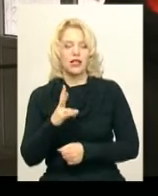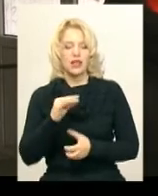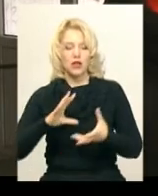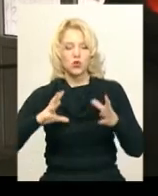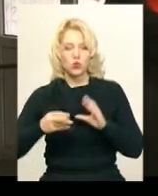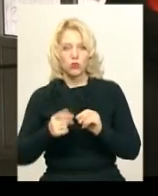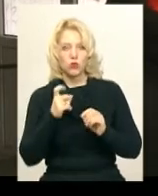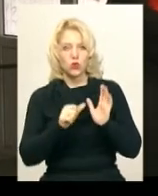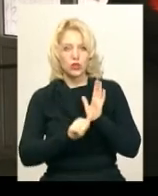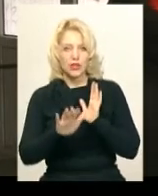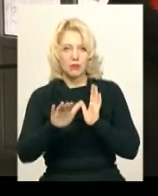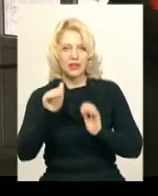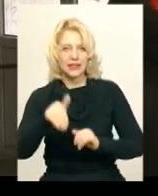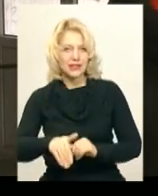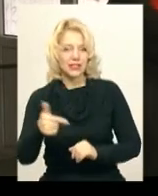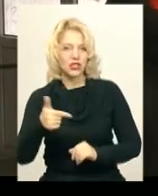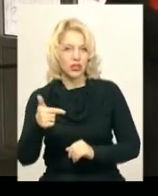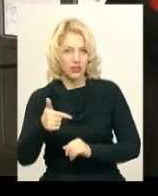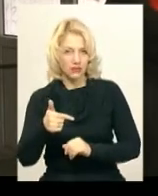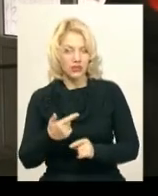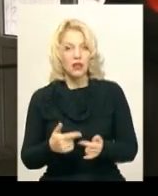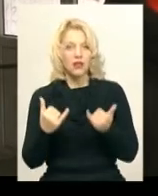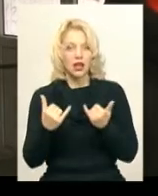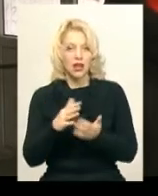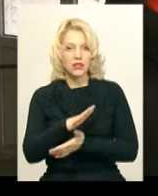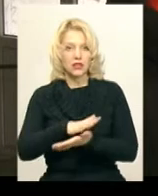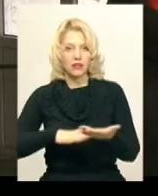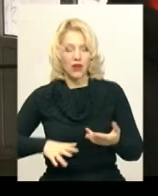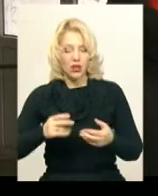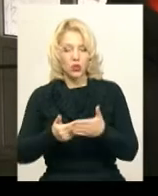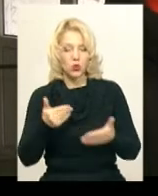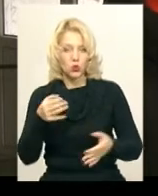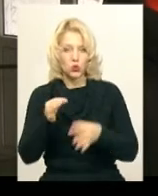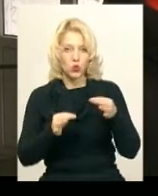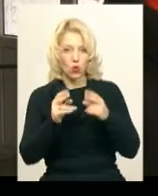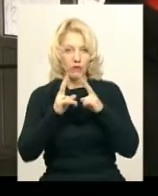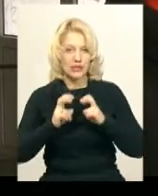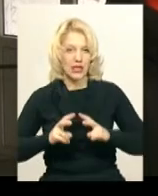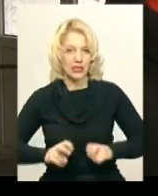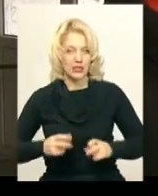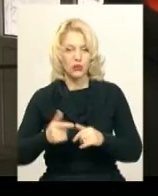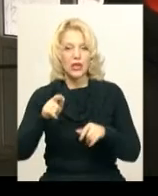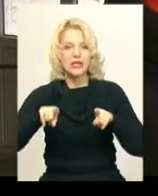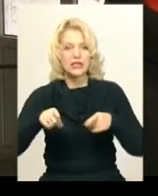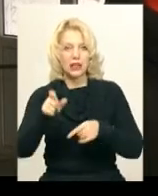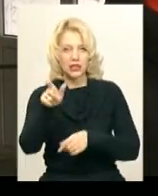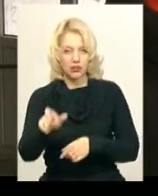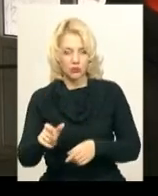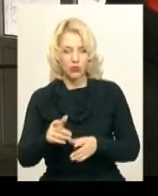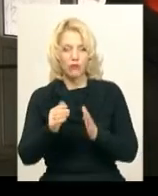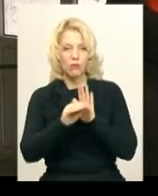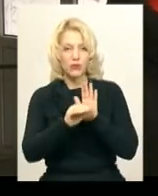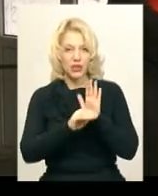165 тисяч гривень. Наразі триває досудове слідство. Затриманому в порядку